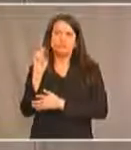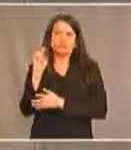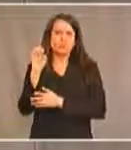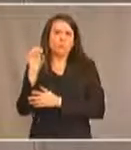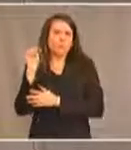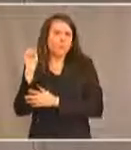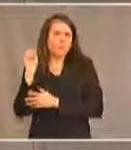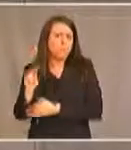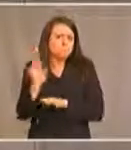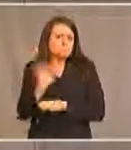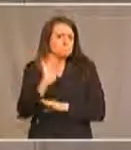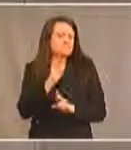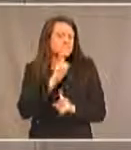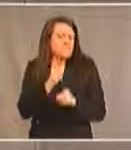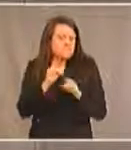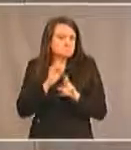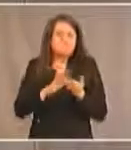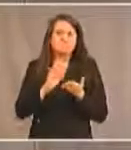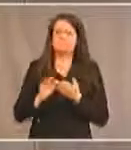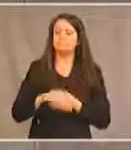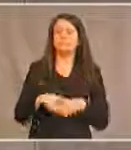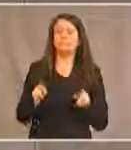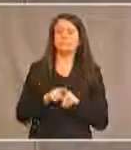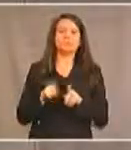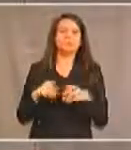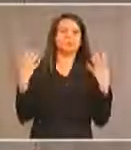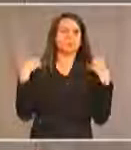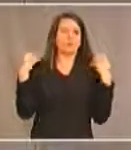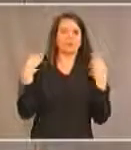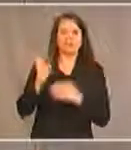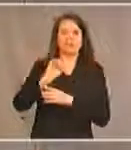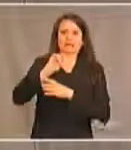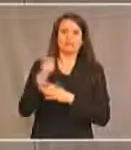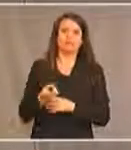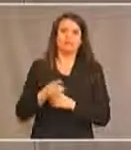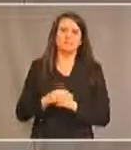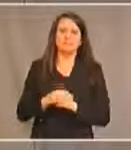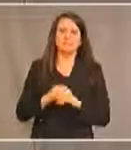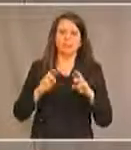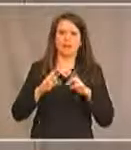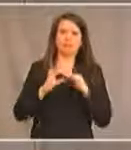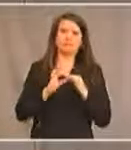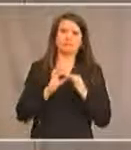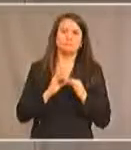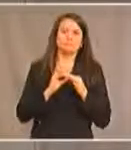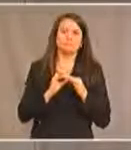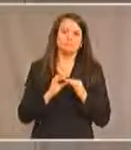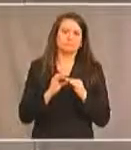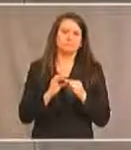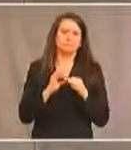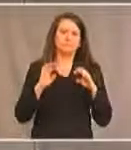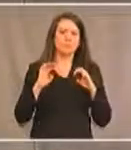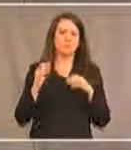et Neil Bélanger, directeur exécutif du réseau autochtone de Colombie-Britannique sur les